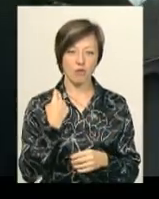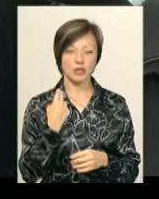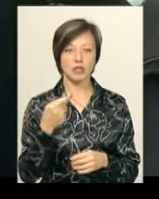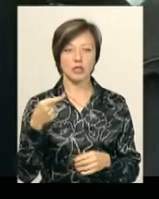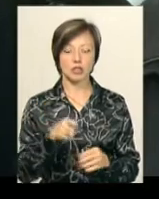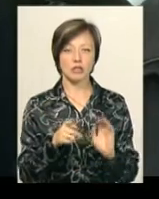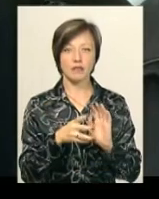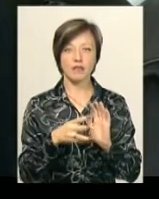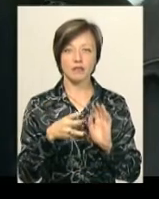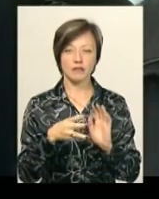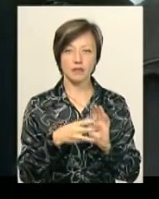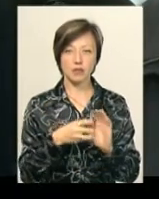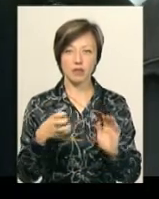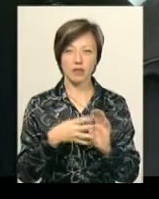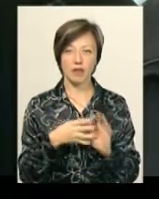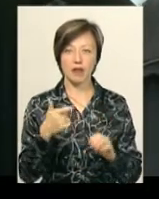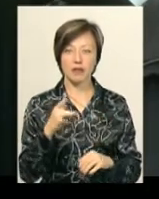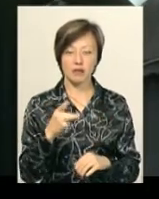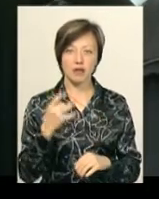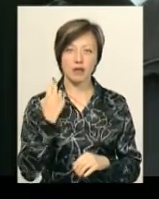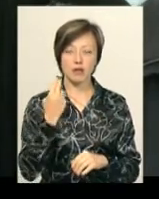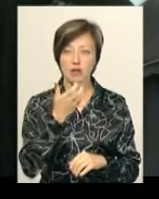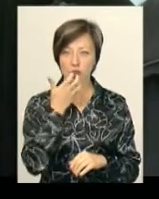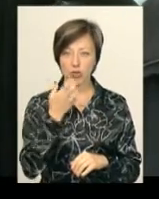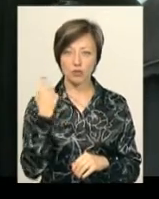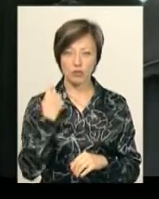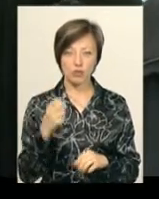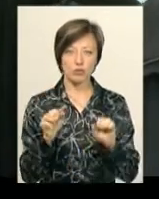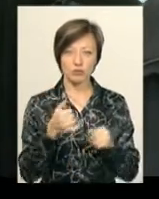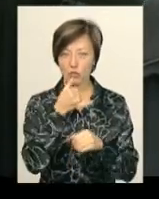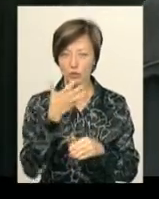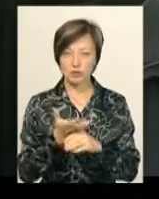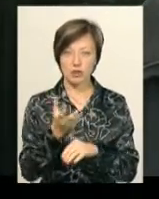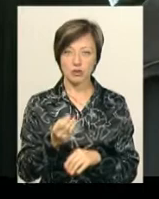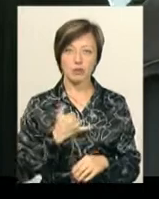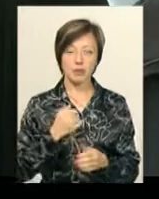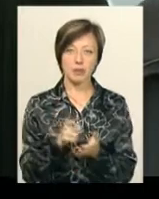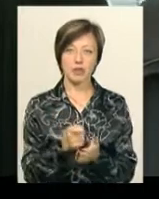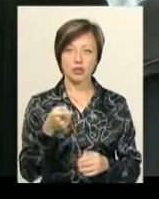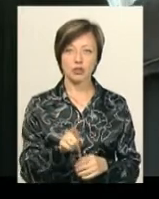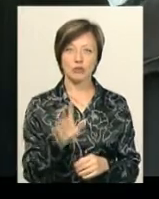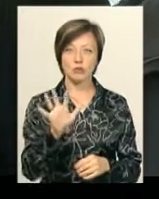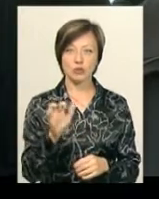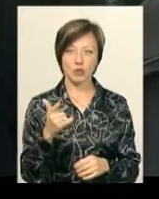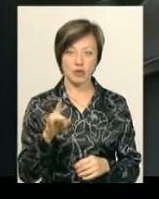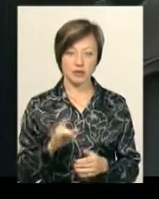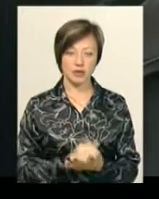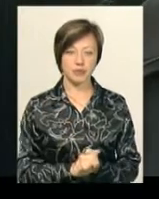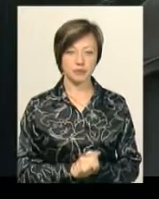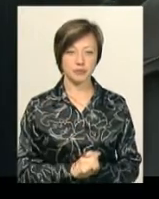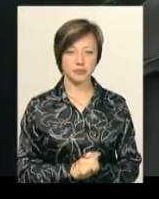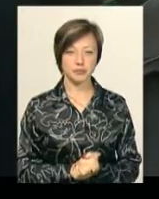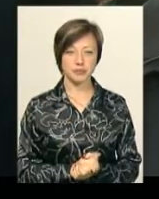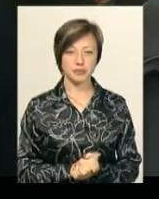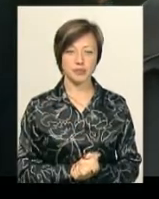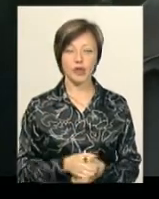1809 гривень потепло є заборгованість, я не зможу її заплатити, бо в мене пенсія 1503